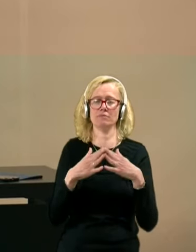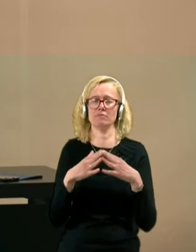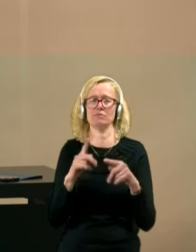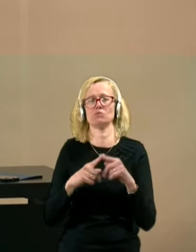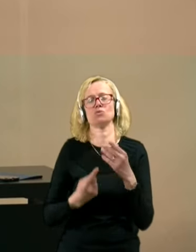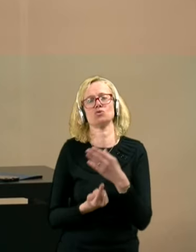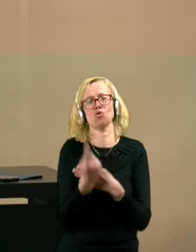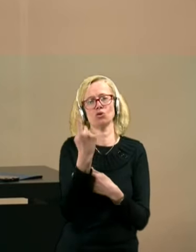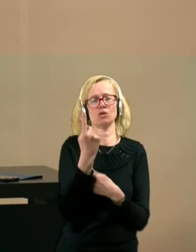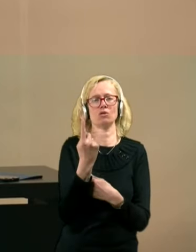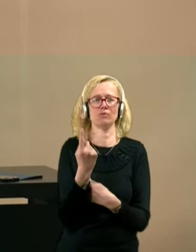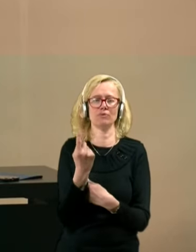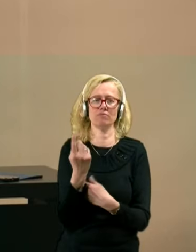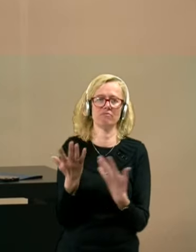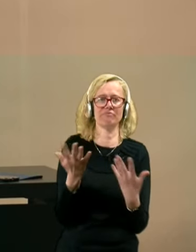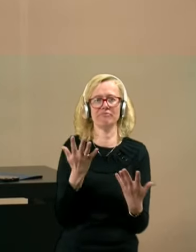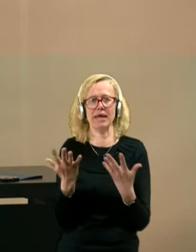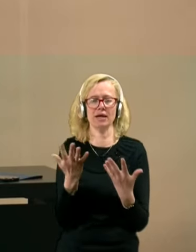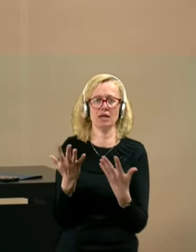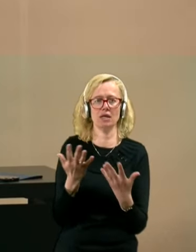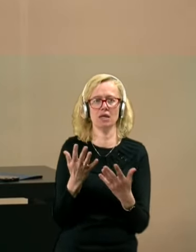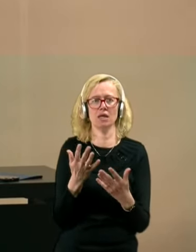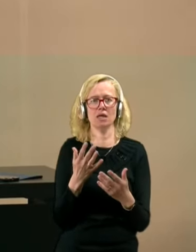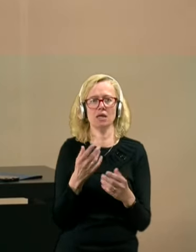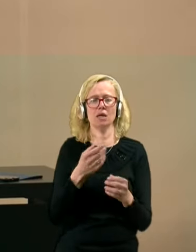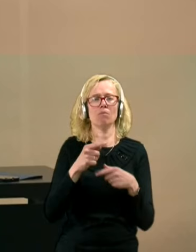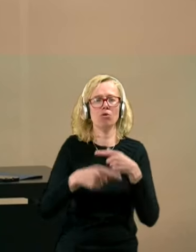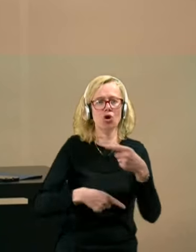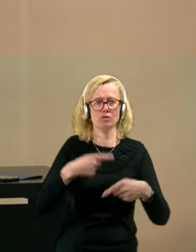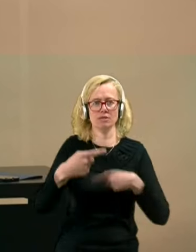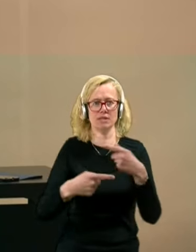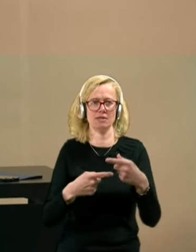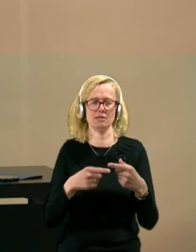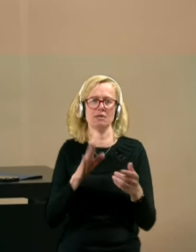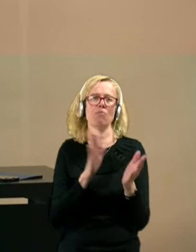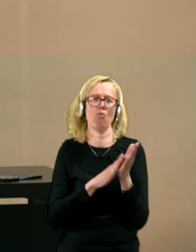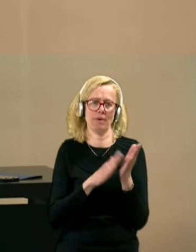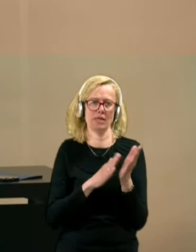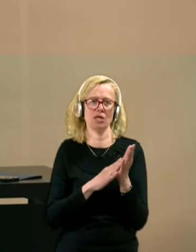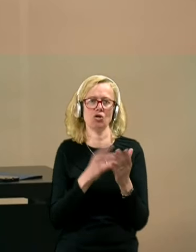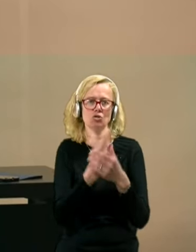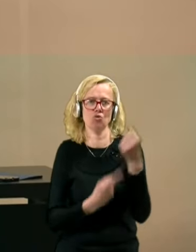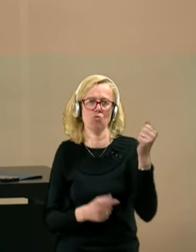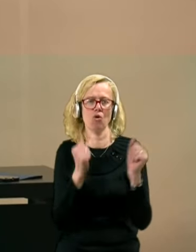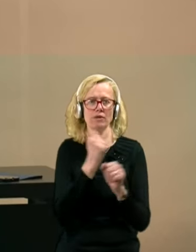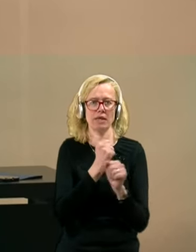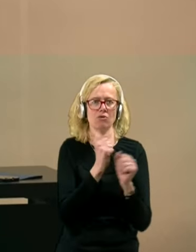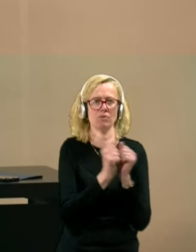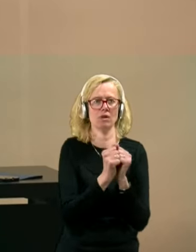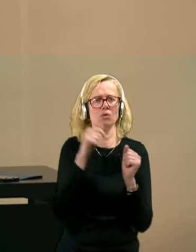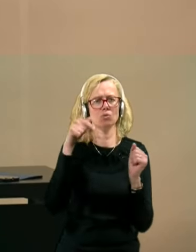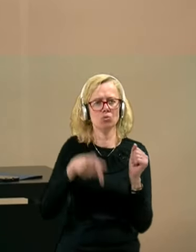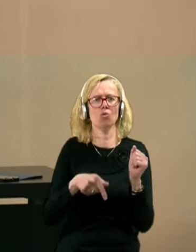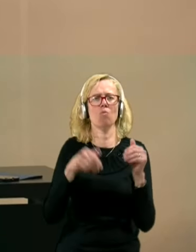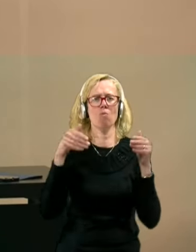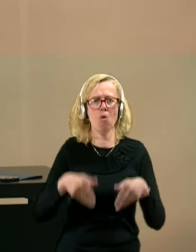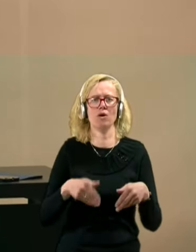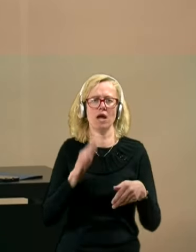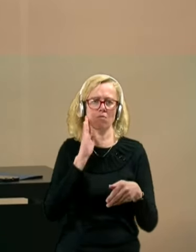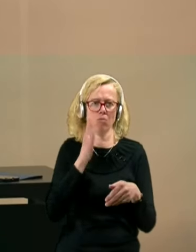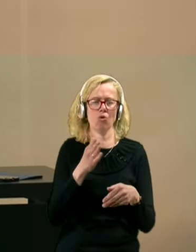neki procesi, ki pomenijo izgubo delovnih mest in tukaj mora in bo država